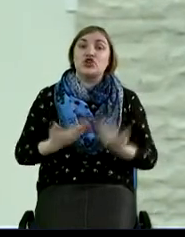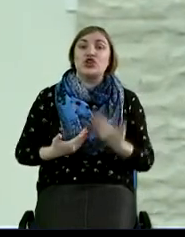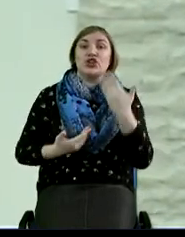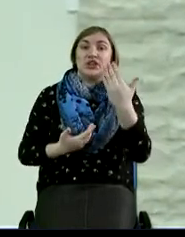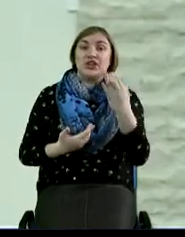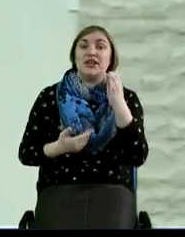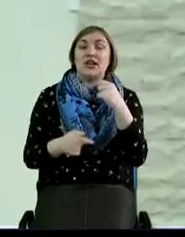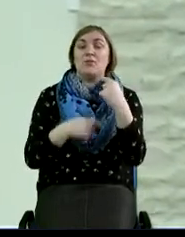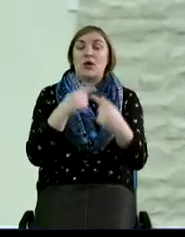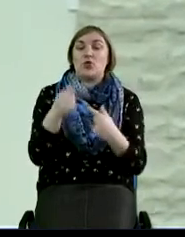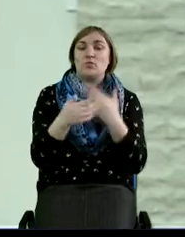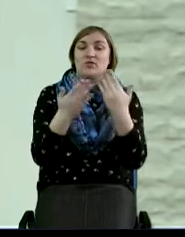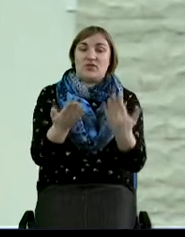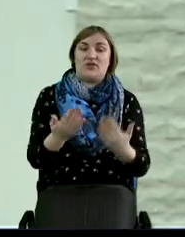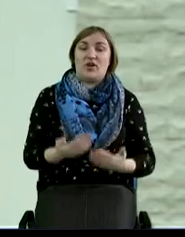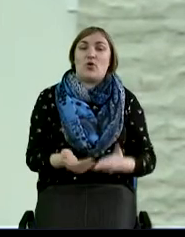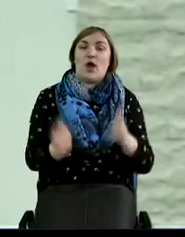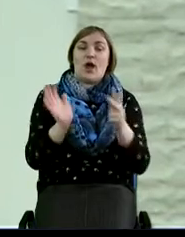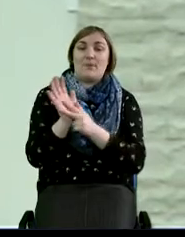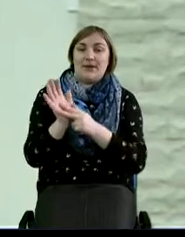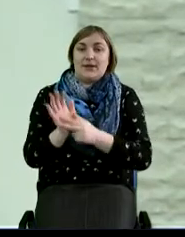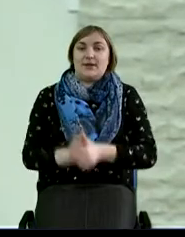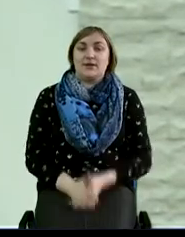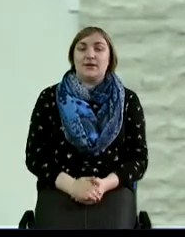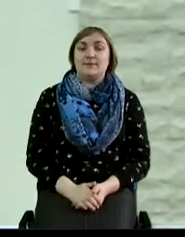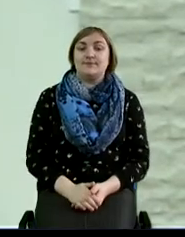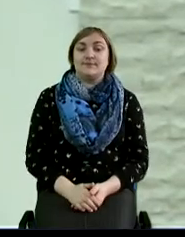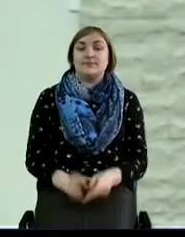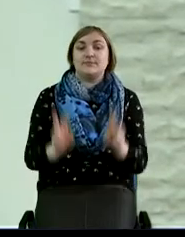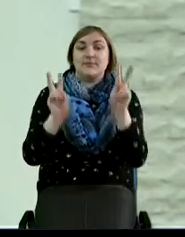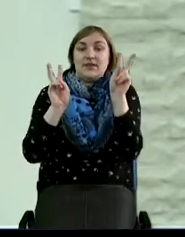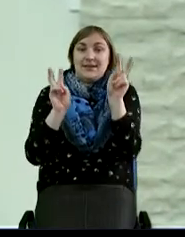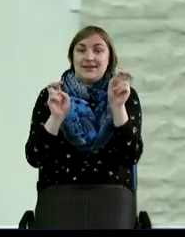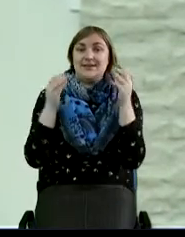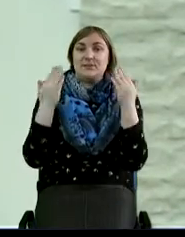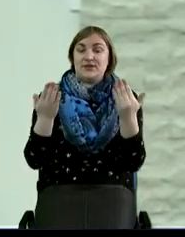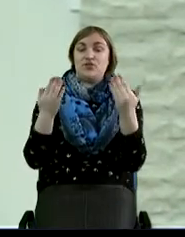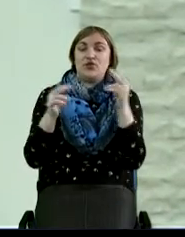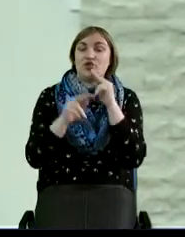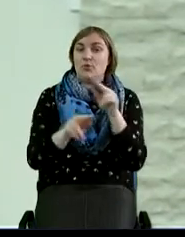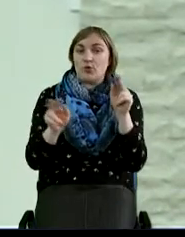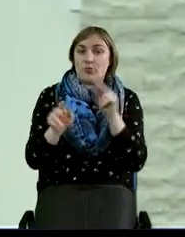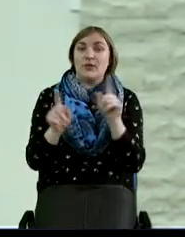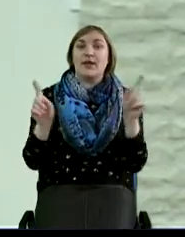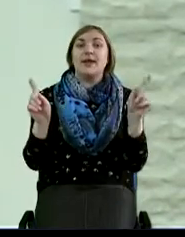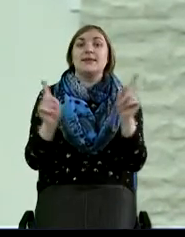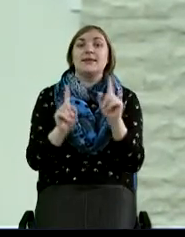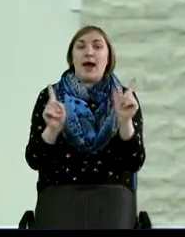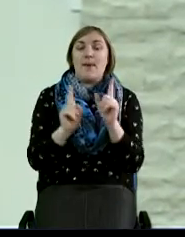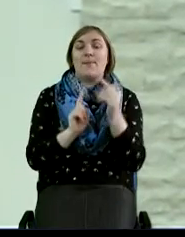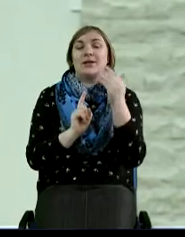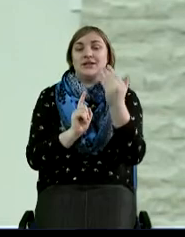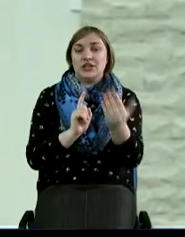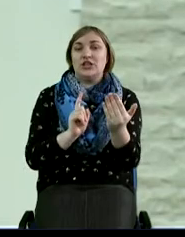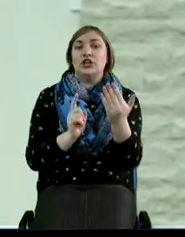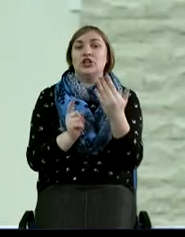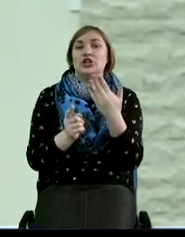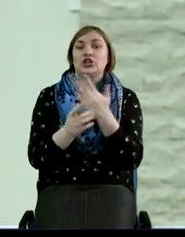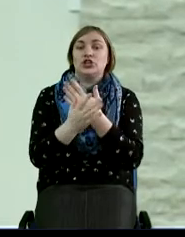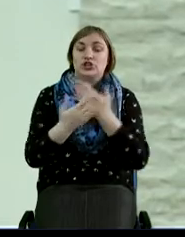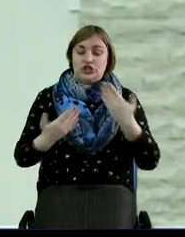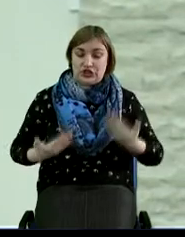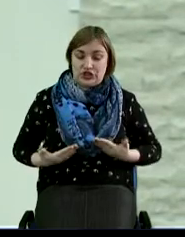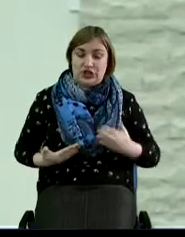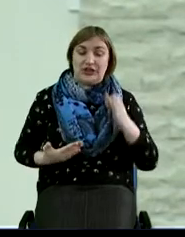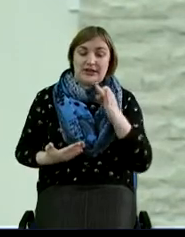и потомство твое. Аминь. Тема сегодняшней проповеди – дабы ты жил и